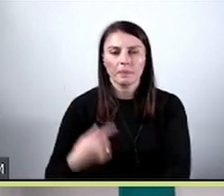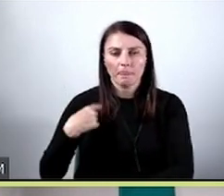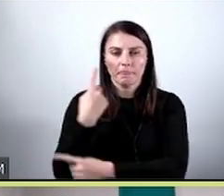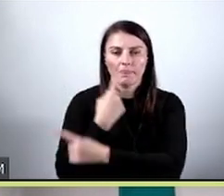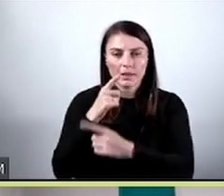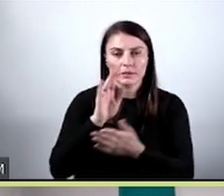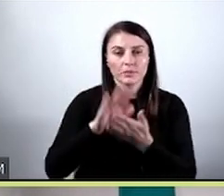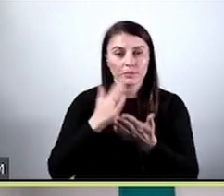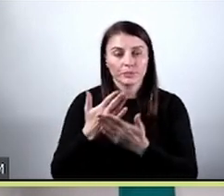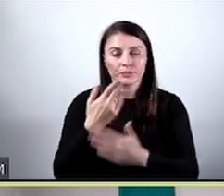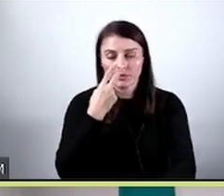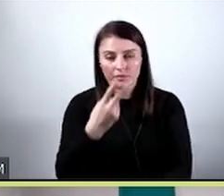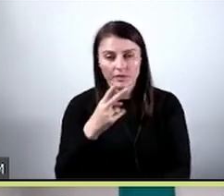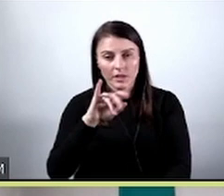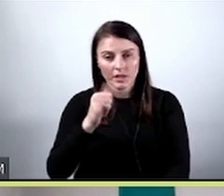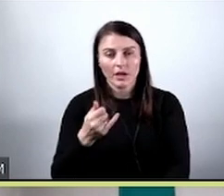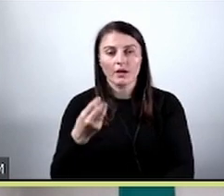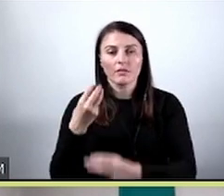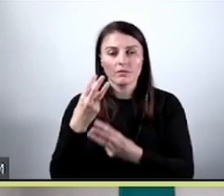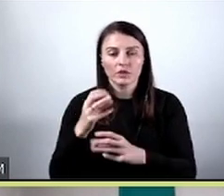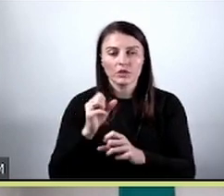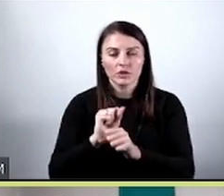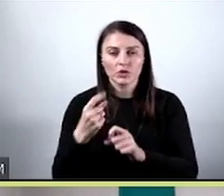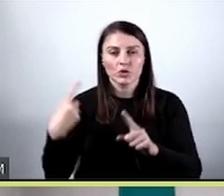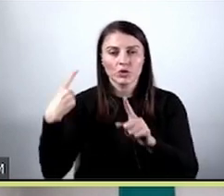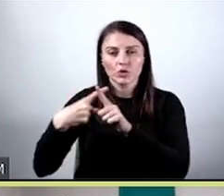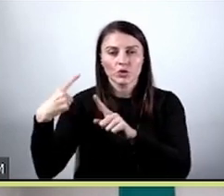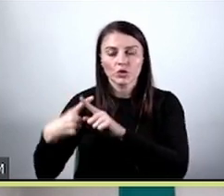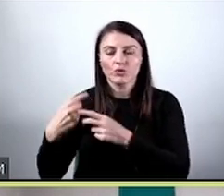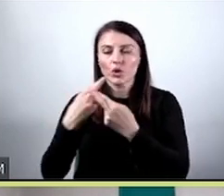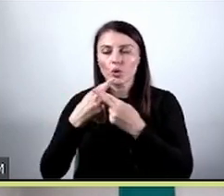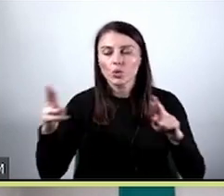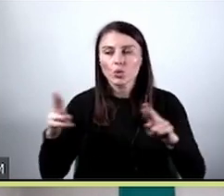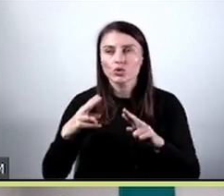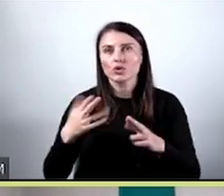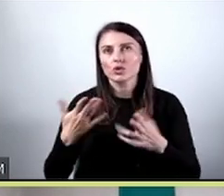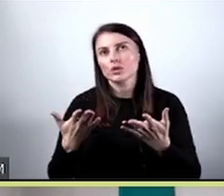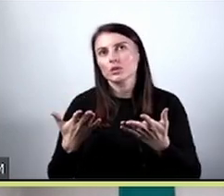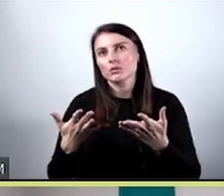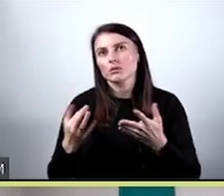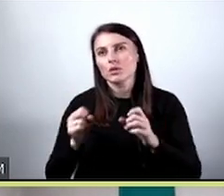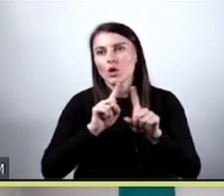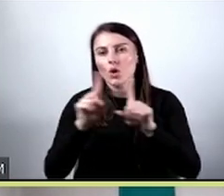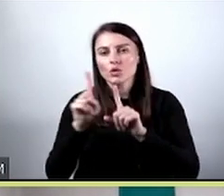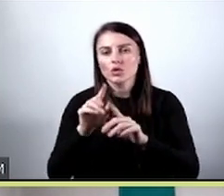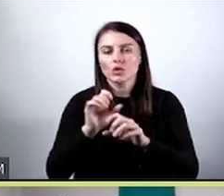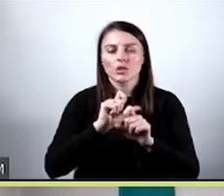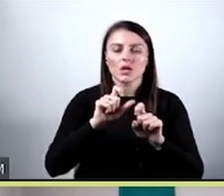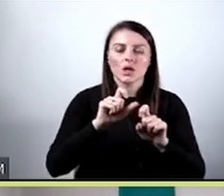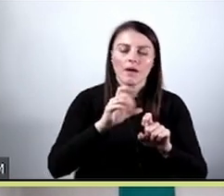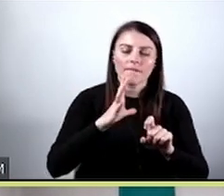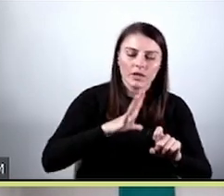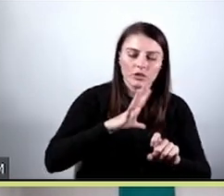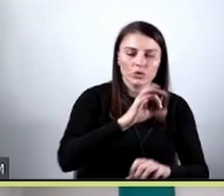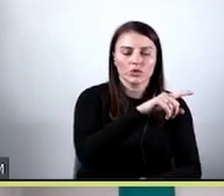tym przykładzie właśnie widać, jak ważne jest stosowanie tych dodatkowych metryk związanych z precyzją i z czułością.